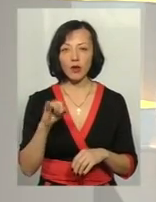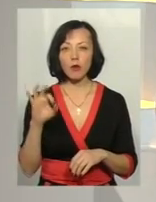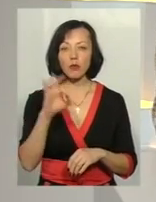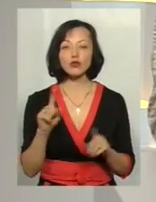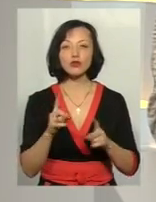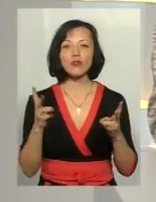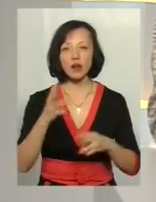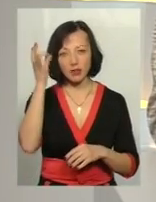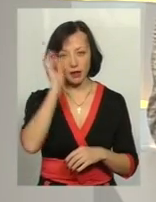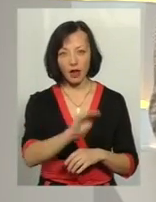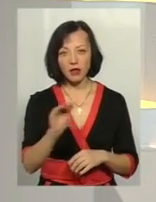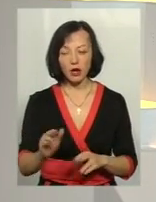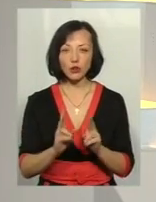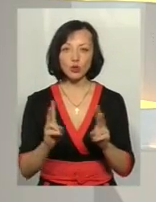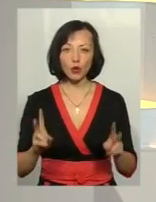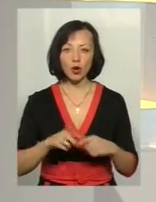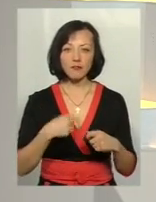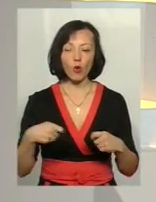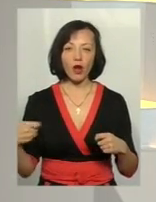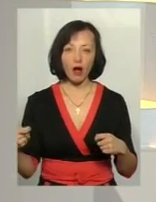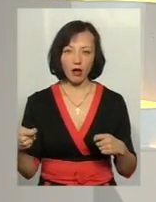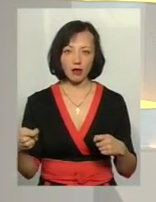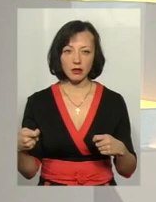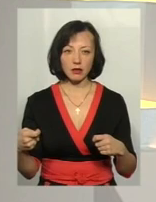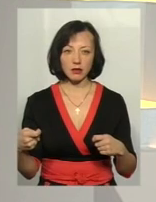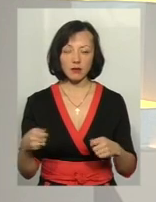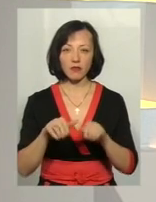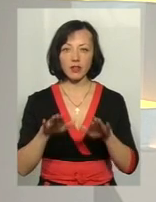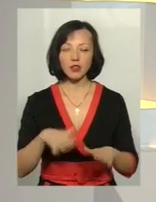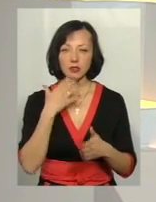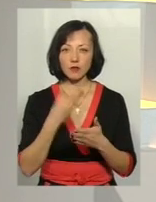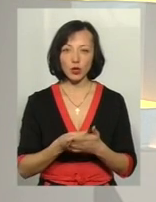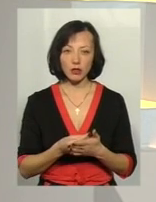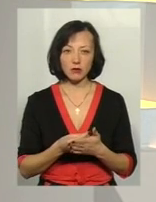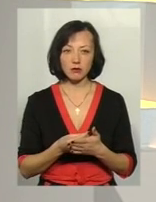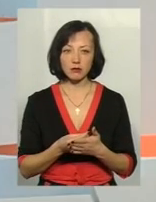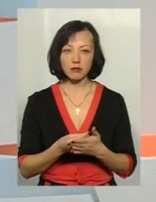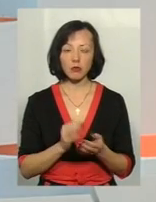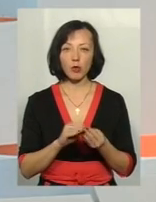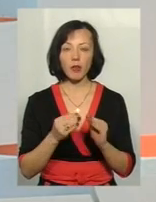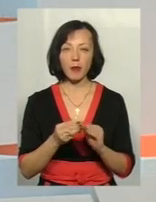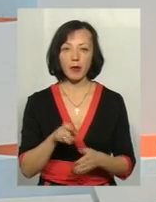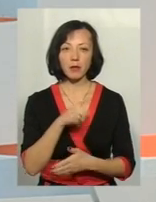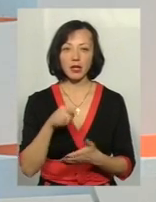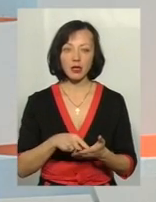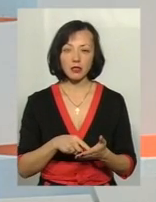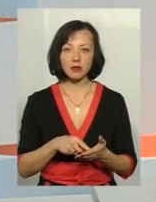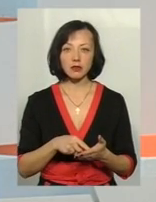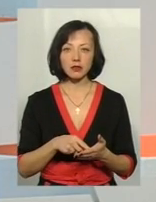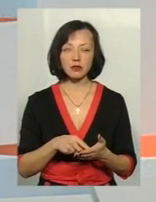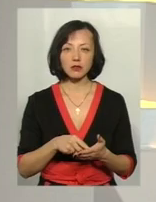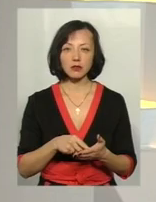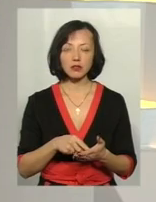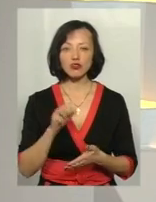про що варто нагадати тим, хто зволікає вирішення своїх проблемних питань через